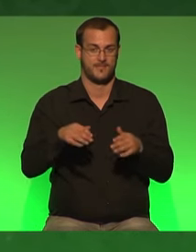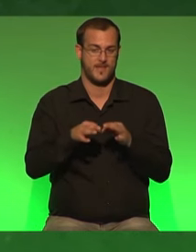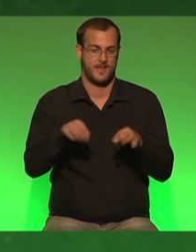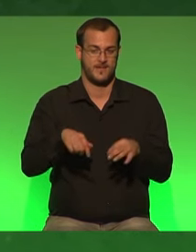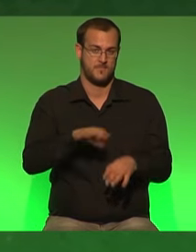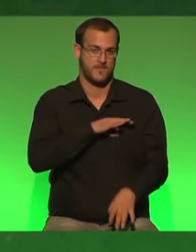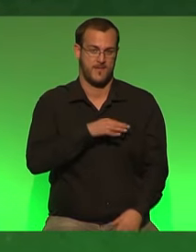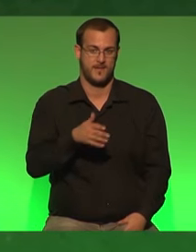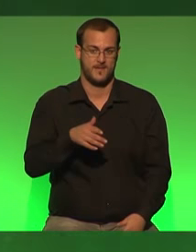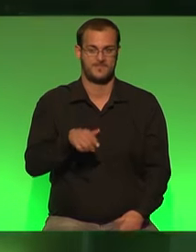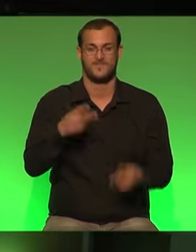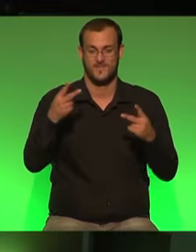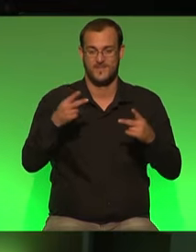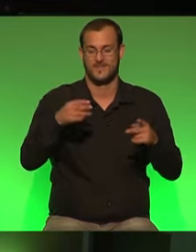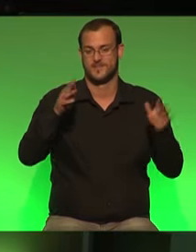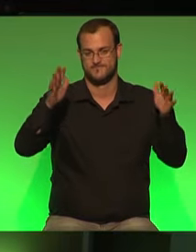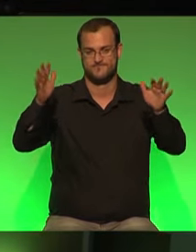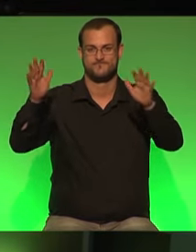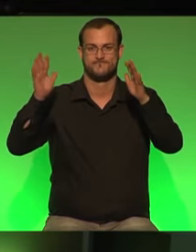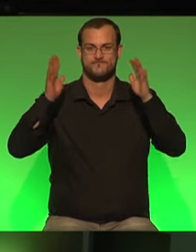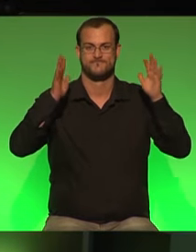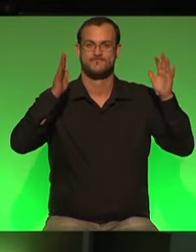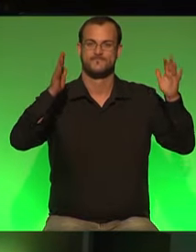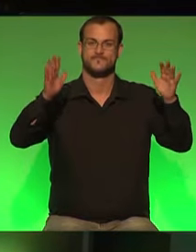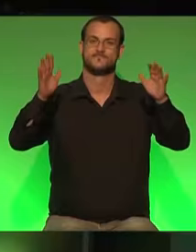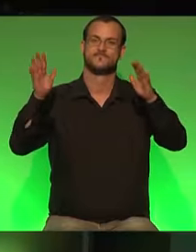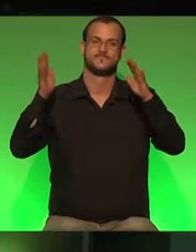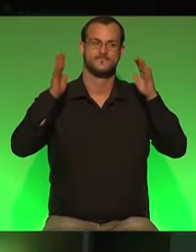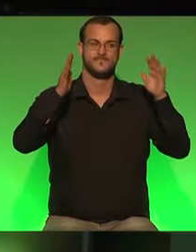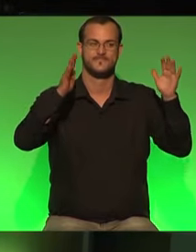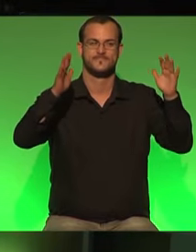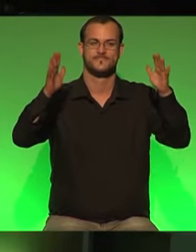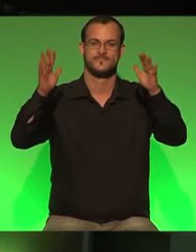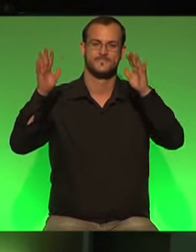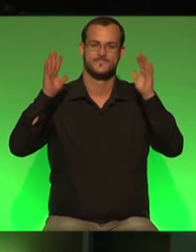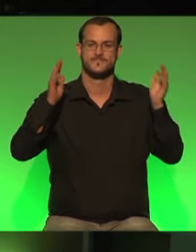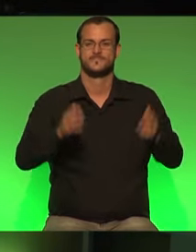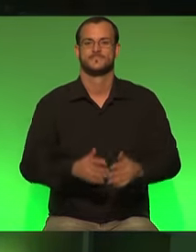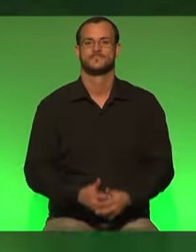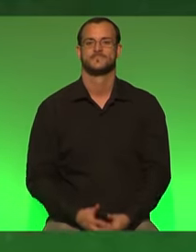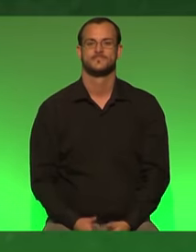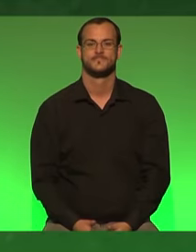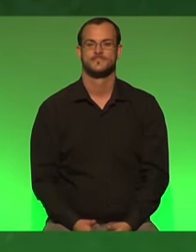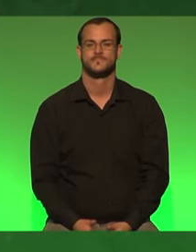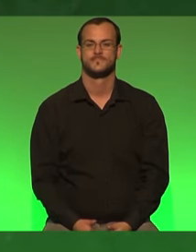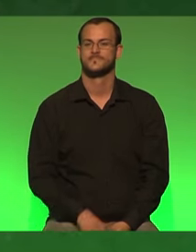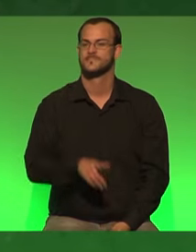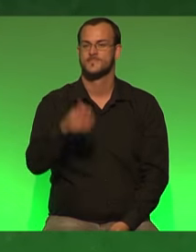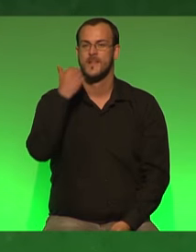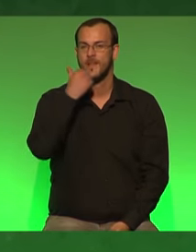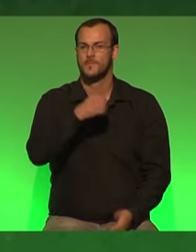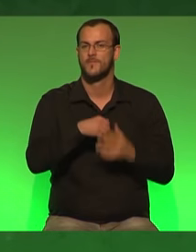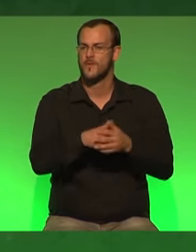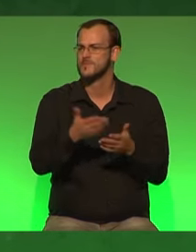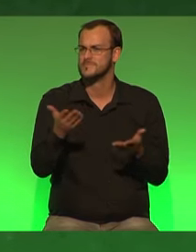und liebe freundinnen und